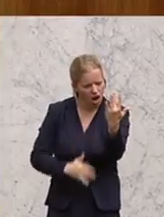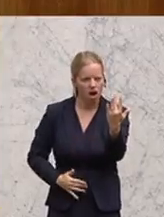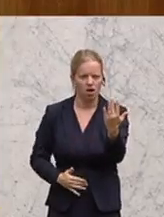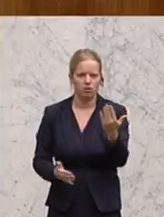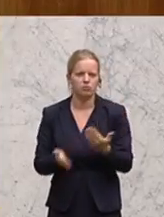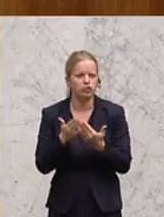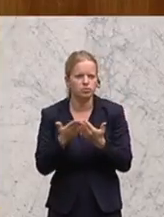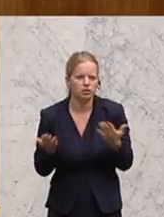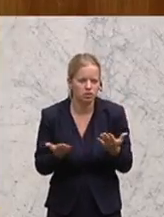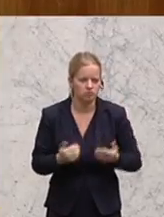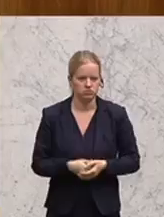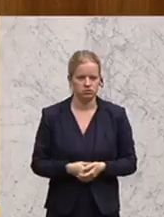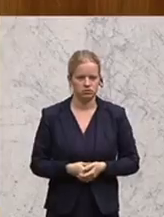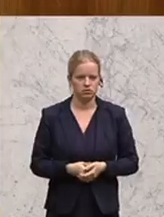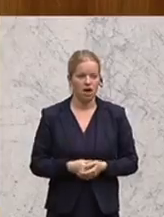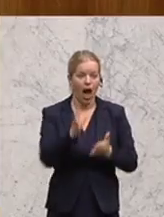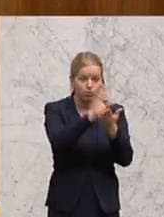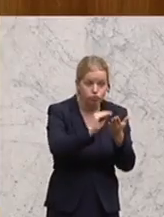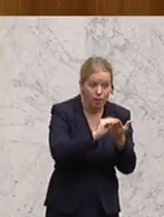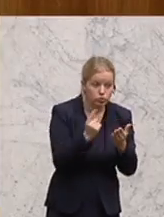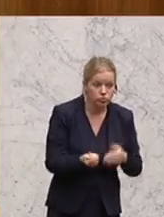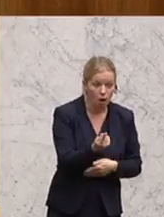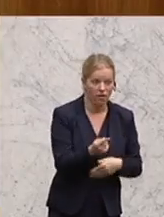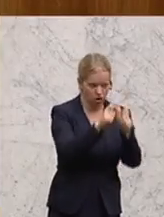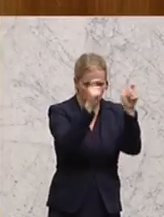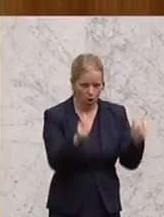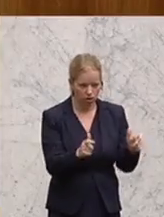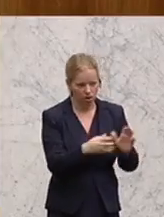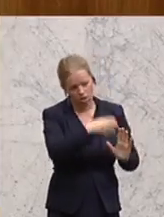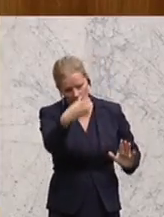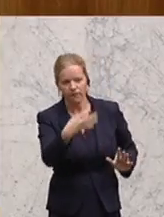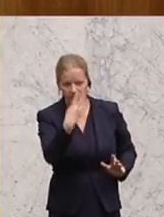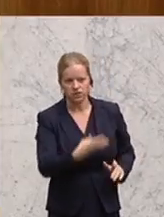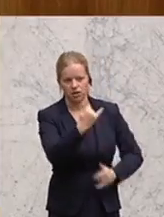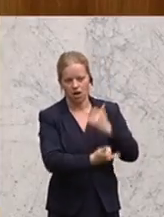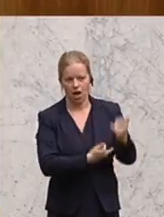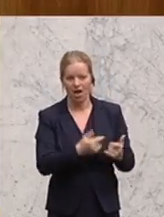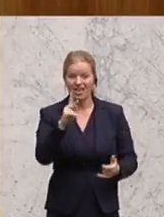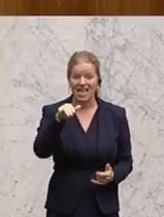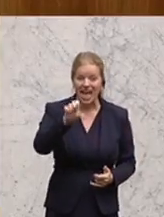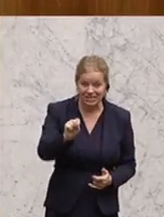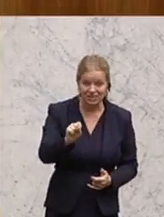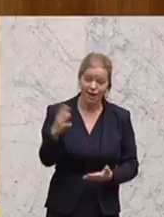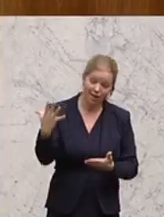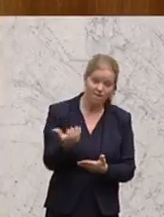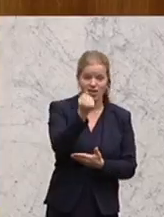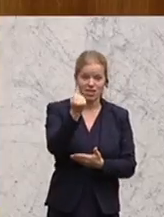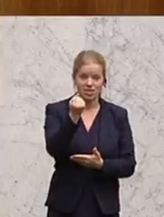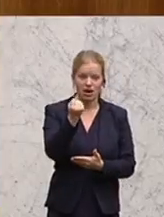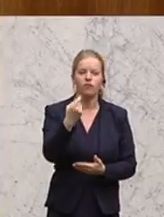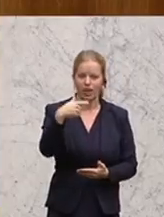Beispiel Verlängerung der Abschreibungsdauer für Gebäude auf 40 Jahre, Erhöhung der Kästorf-Gewinnausschüttungen von